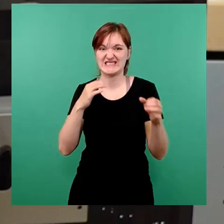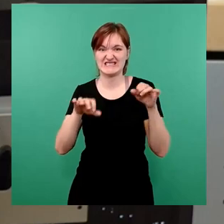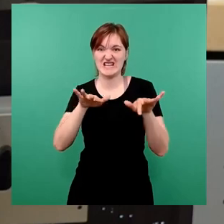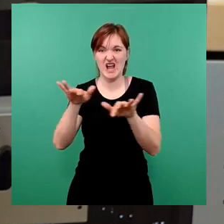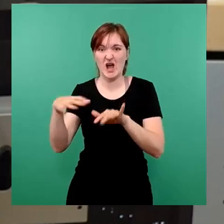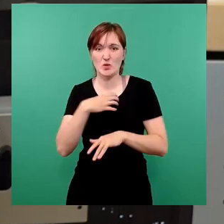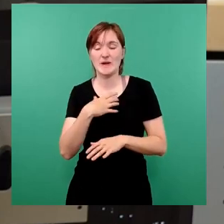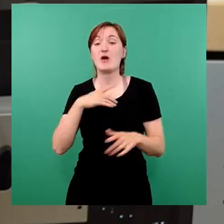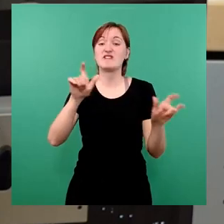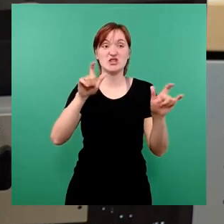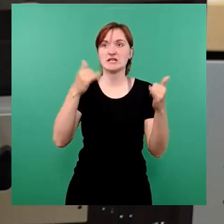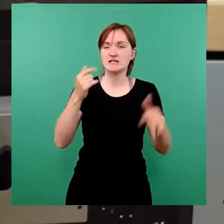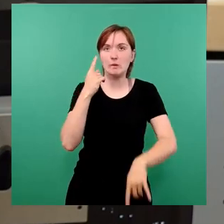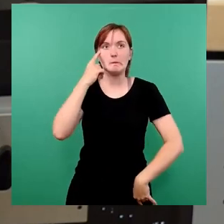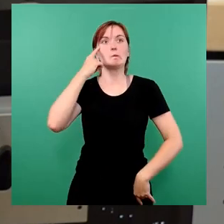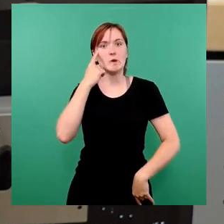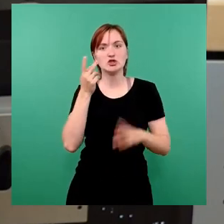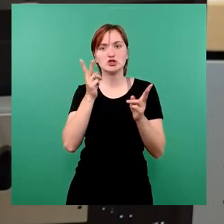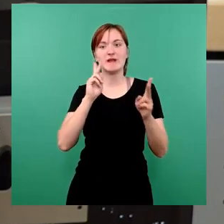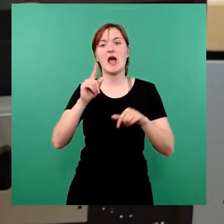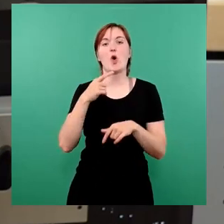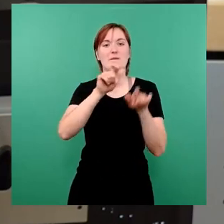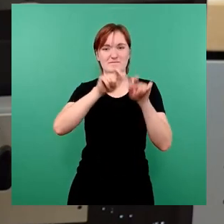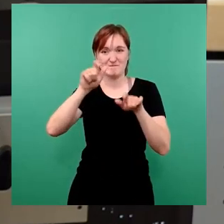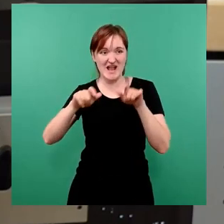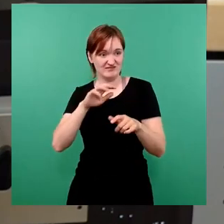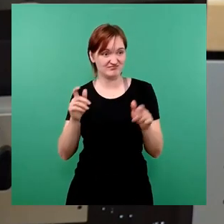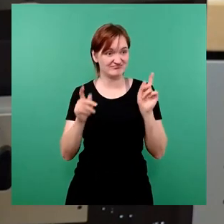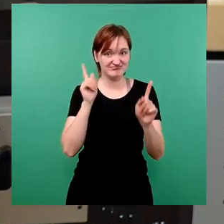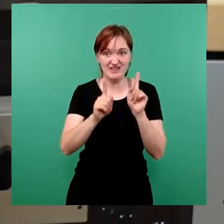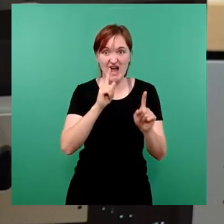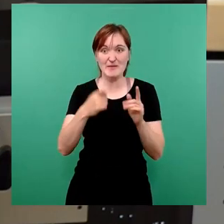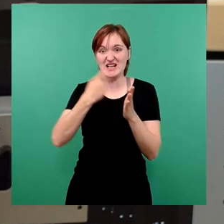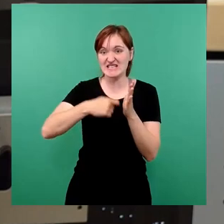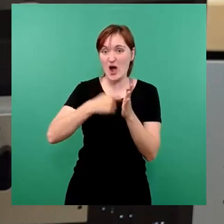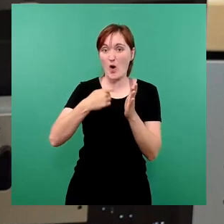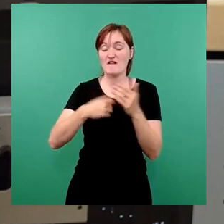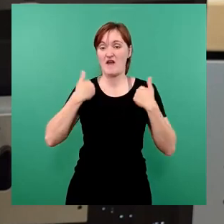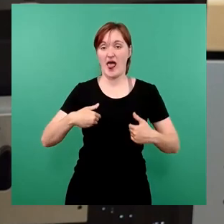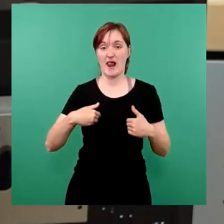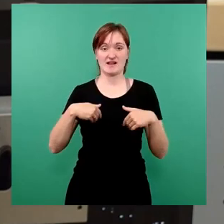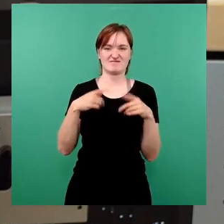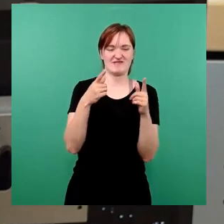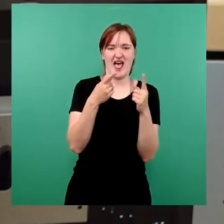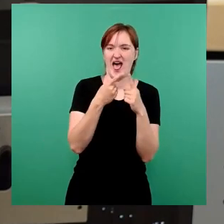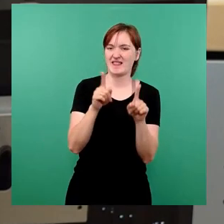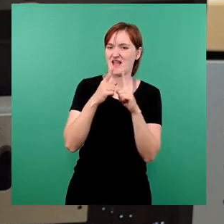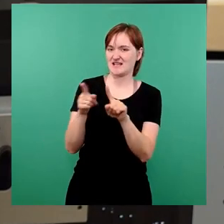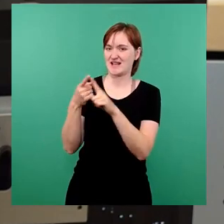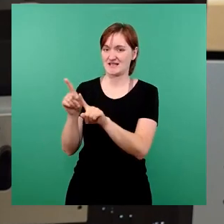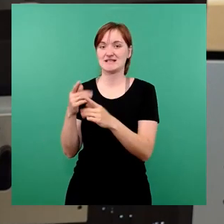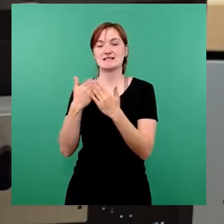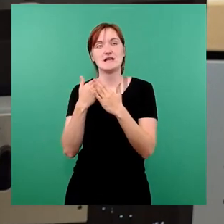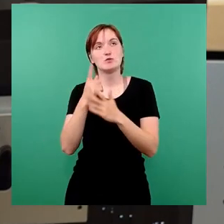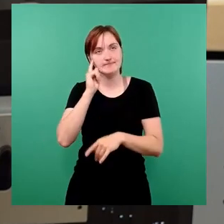Veranstalter, erst jetzt eine Veränderung im Konsumverhalten bewirkt. Und auch hier, so meine ich, beginnt die Aufarbeitung bei jedem Einzelnen. Und dazu